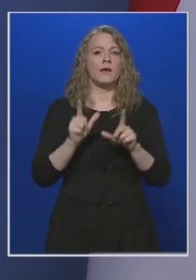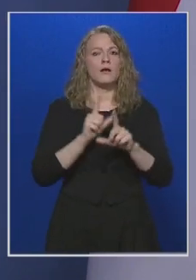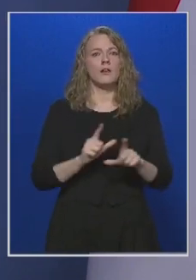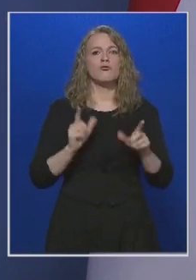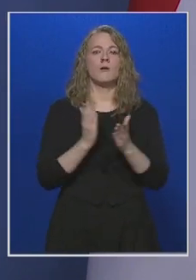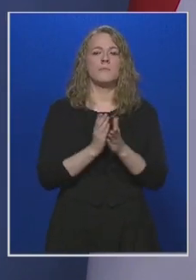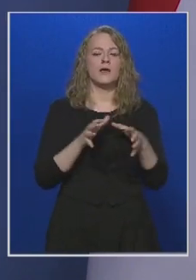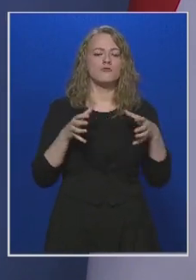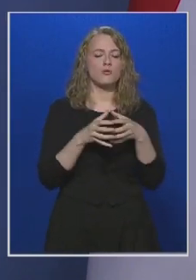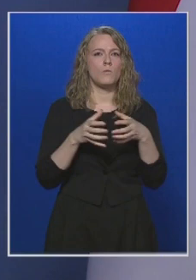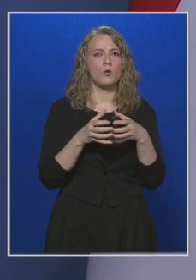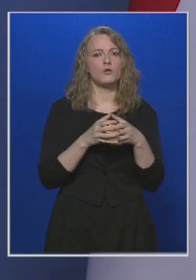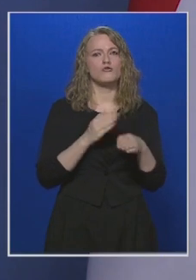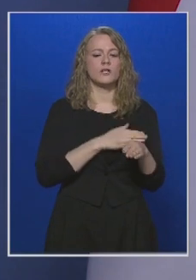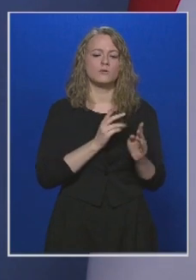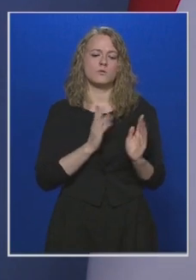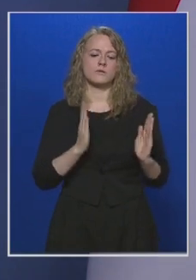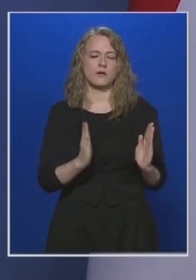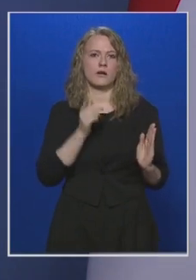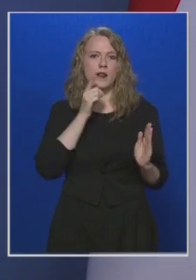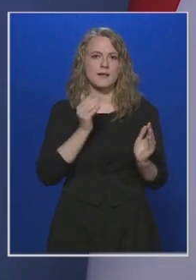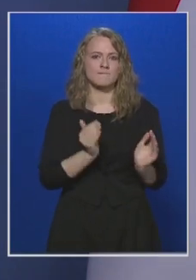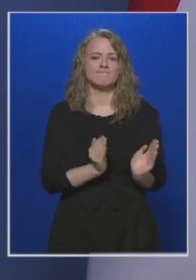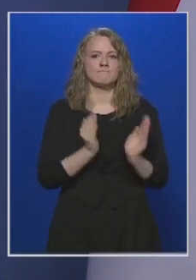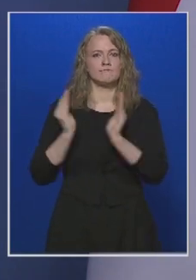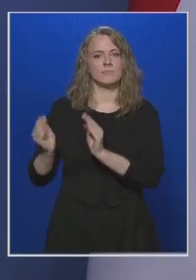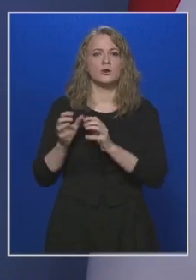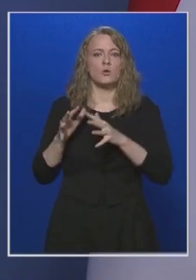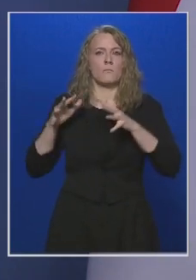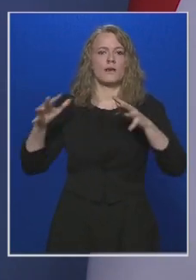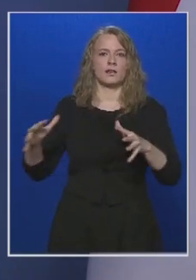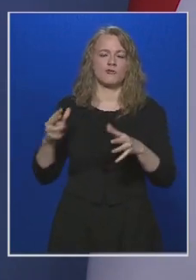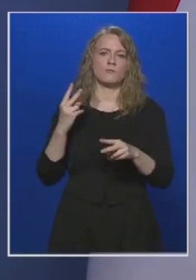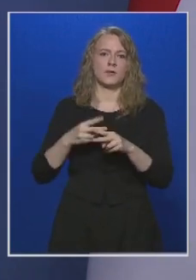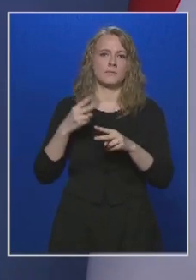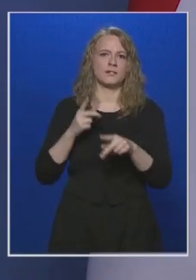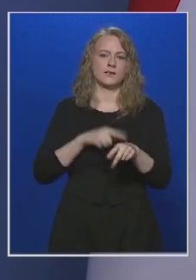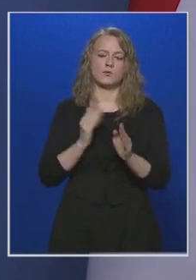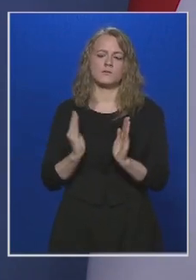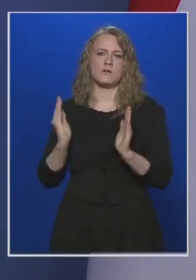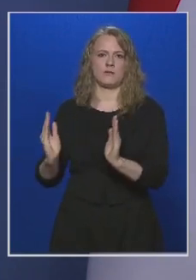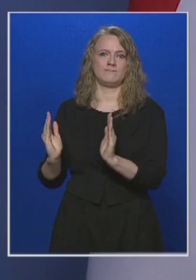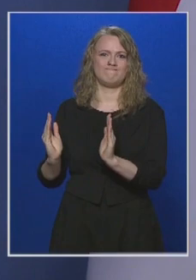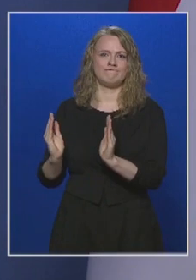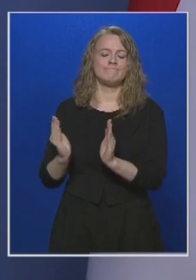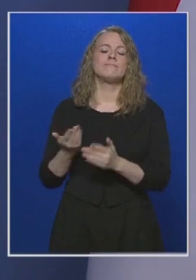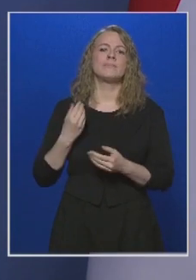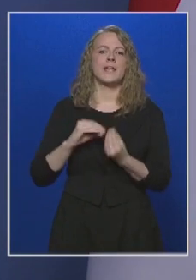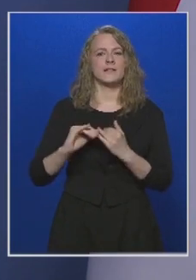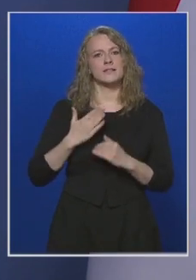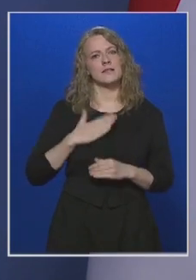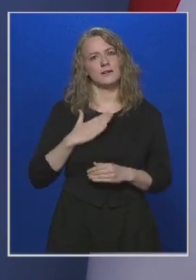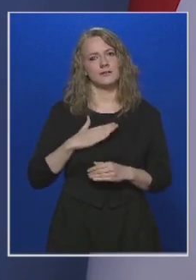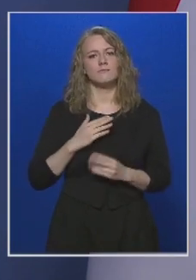a csoportos megbetegedések időszakából át fogunk lépni a tömeges megbetegedések időszakába. Ezért is szeretnék